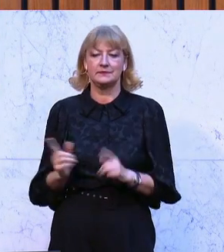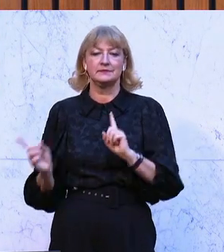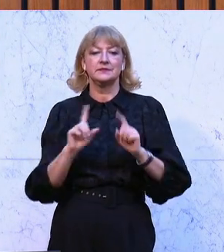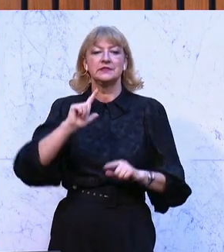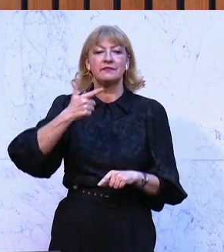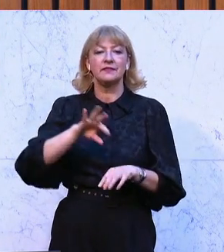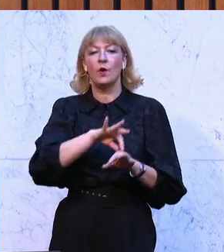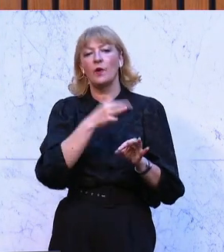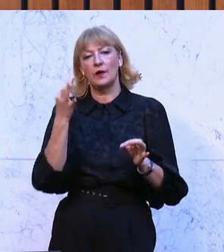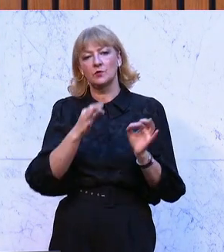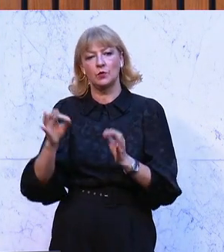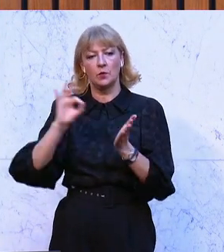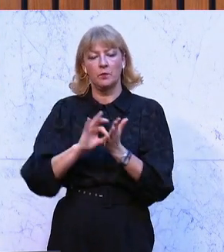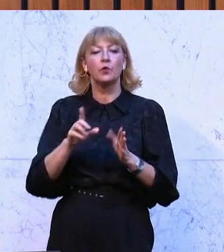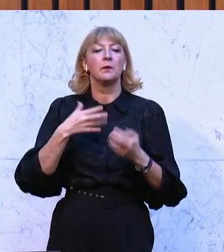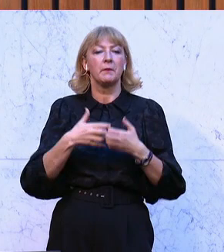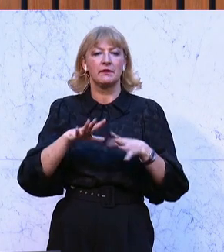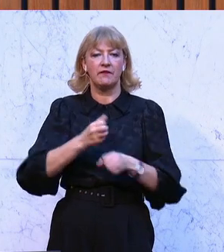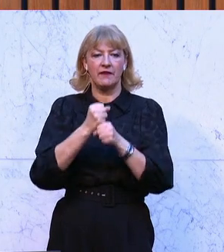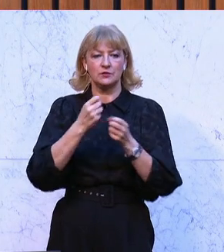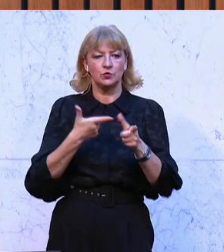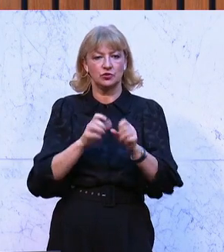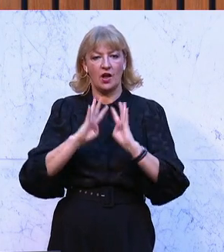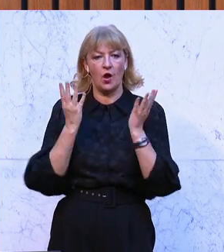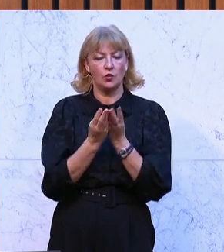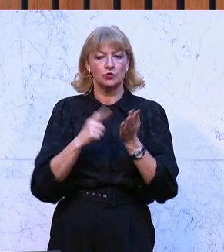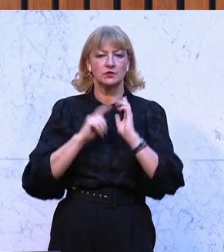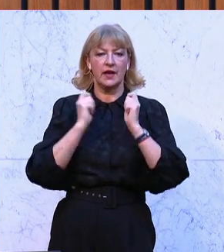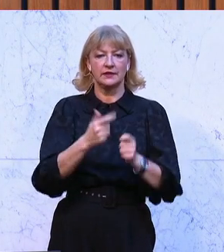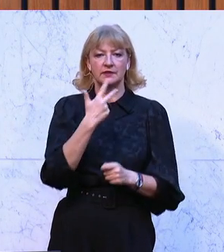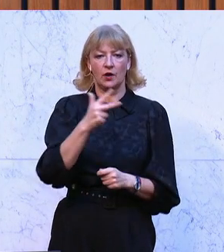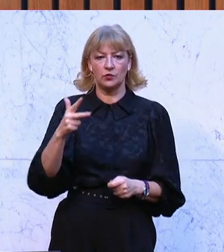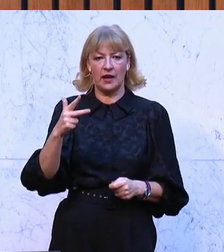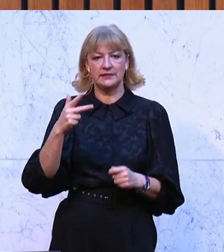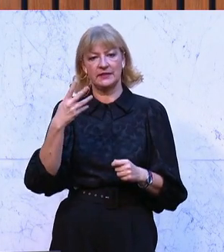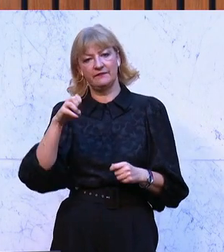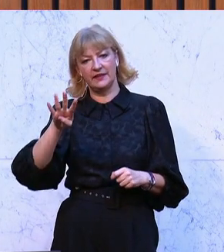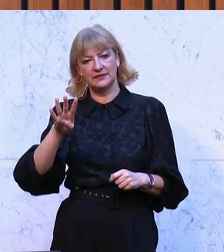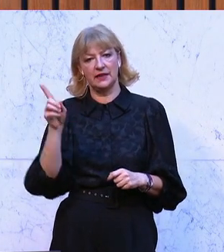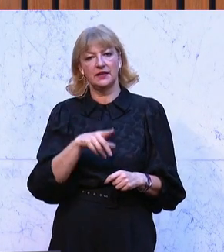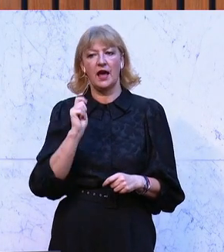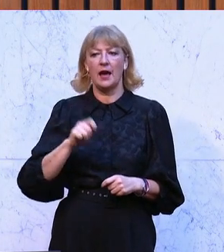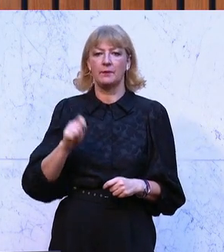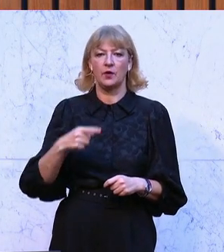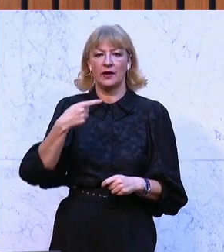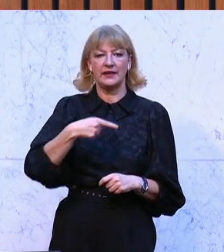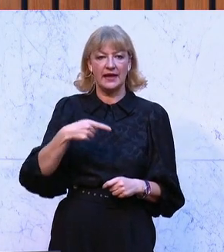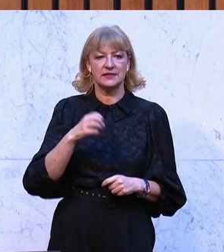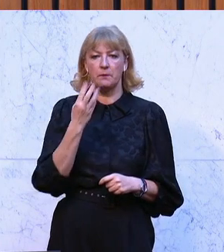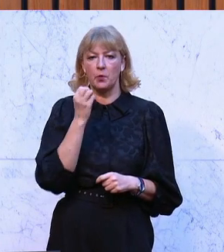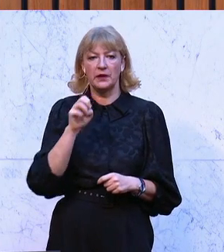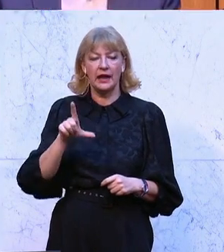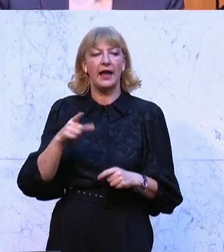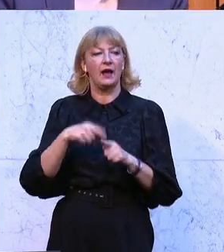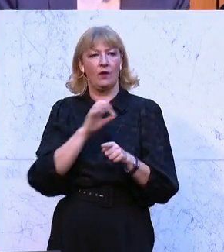Tagesordnungspunkt im Bericht des Verfassungsausschusses über den Antrag 33.14 der Abgeordneten Gerstl, Blimmlinger,